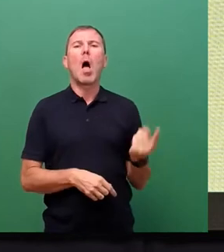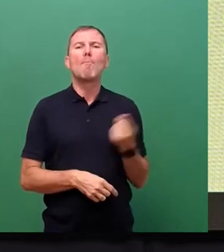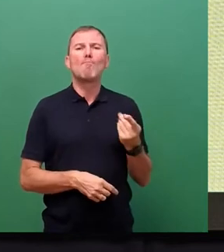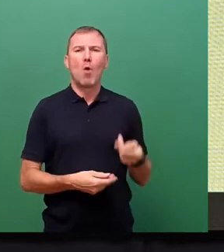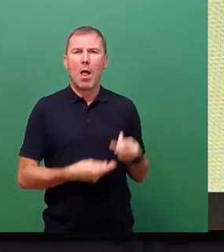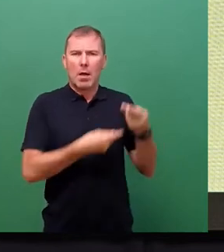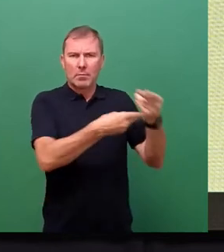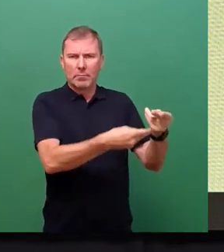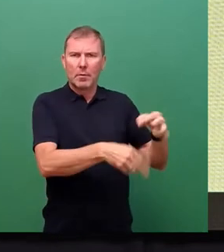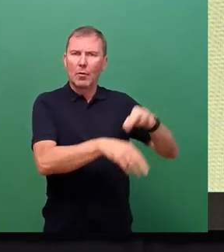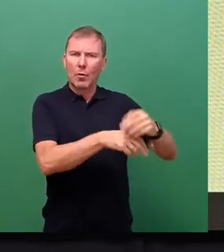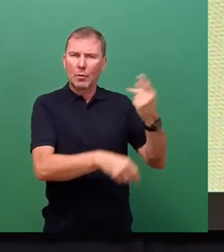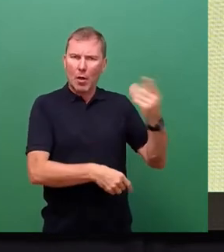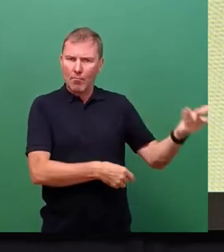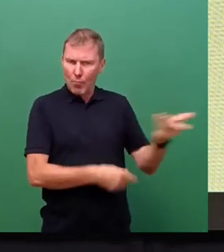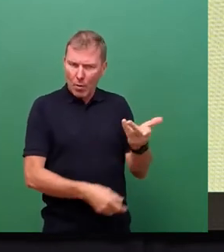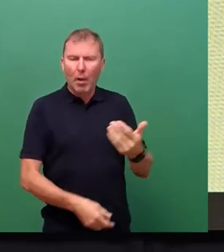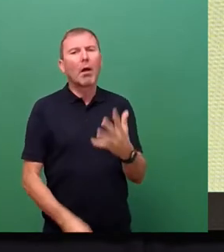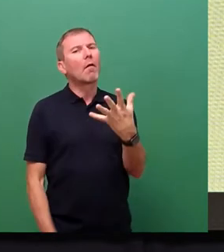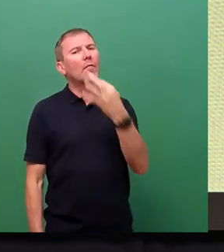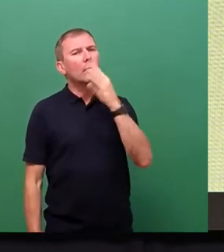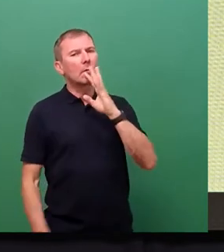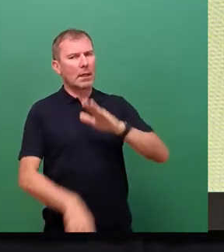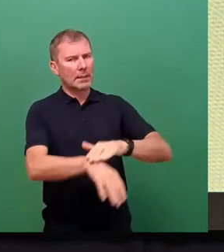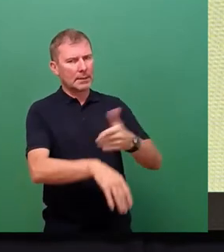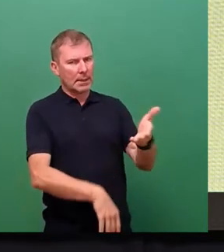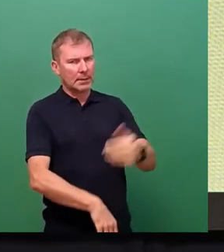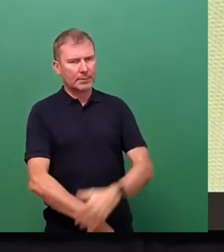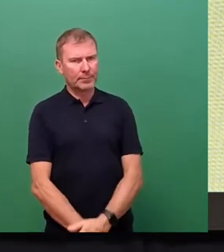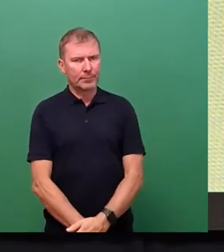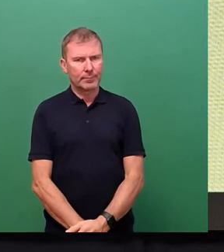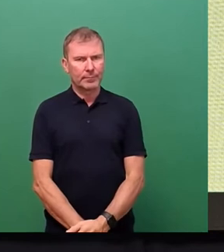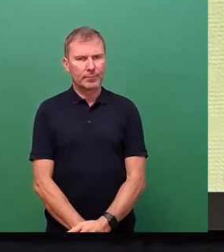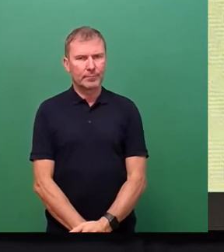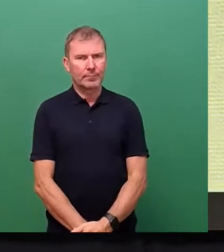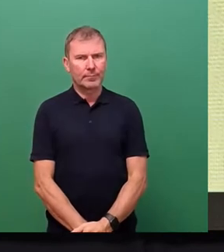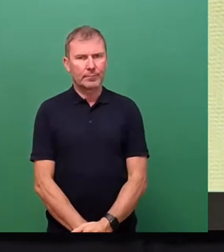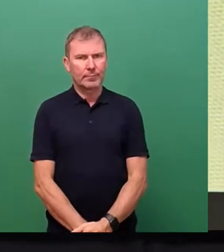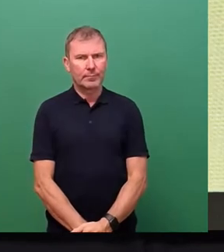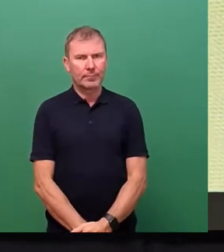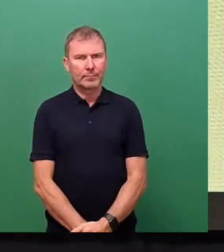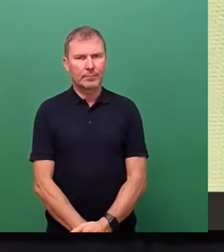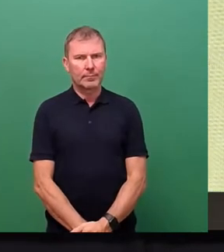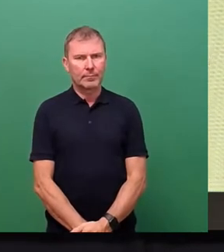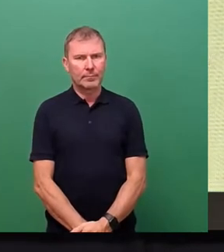Bitte schön, auch Sie haben fünf Minuten Redezeit. Und sobald das Mikrofon gerichtet ist,